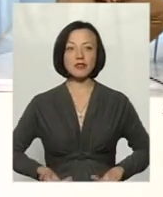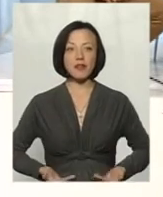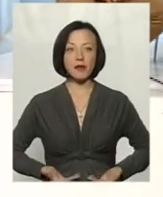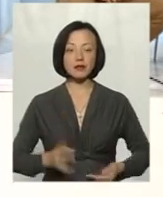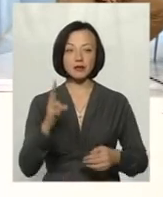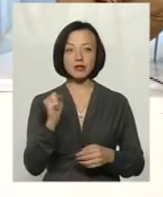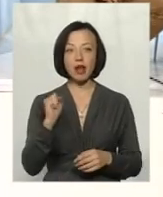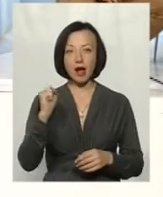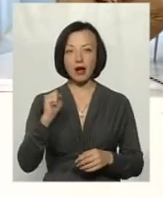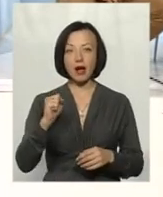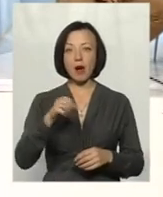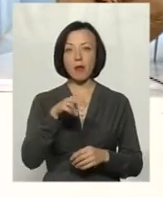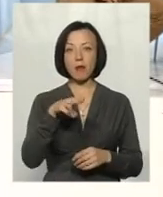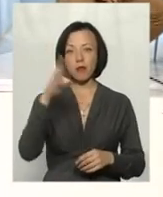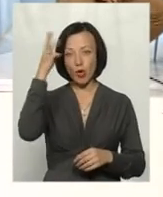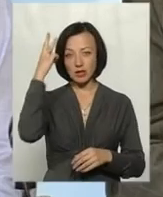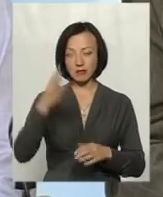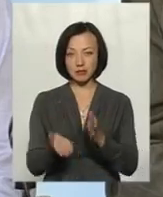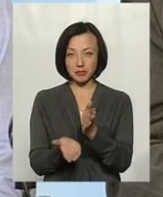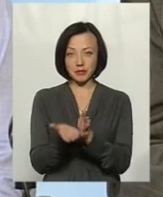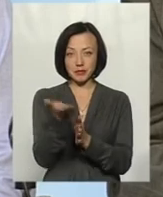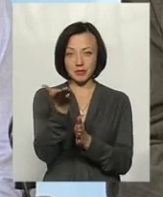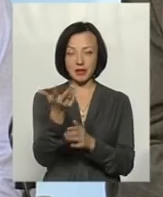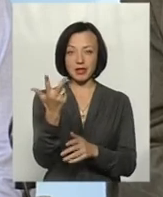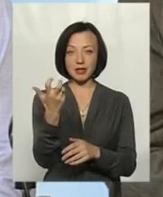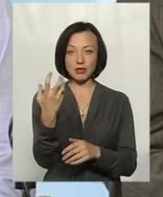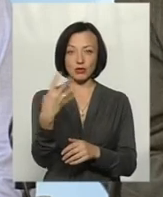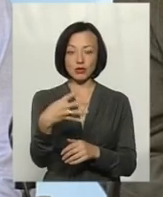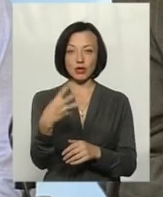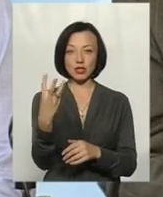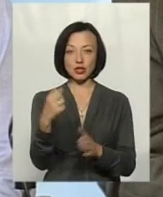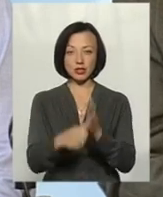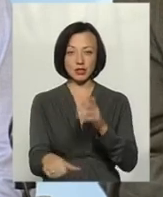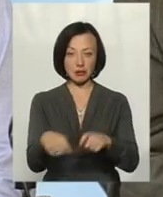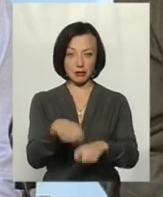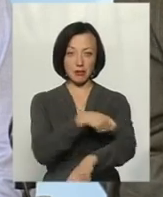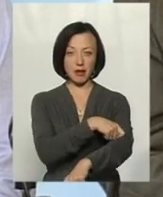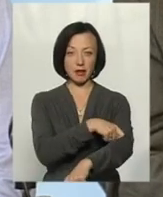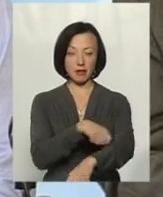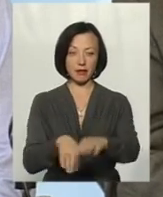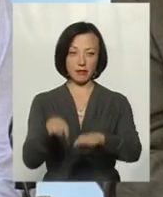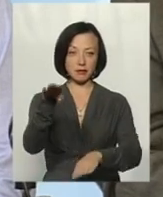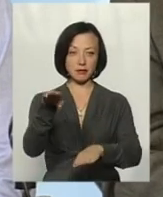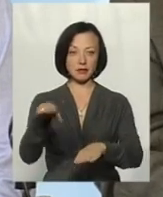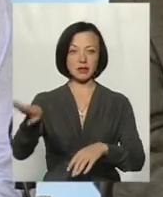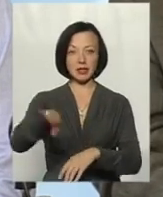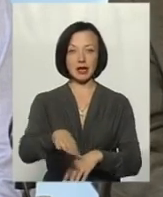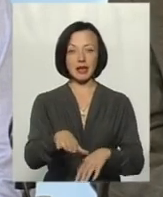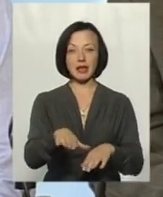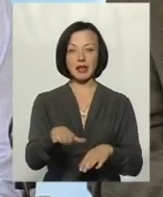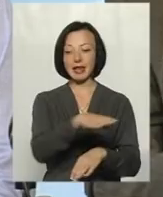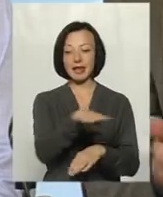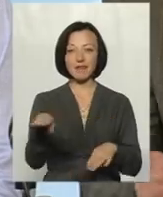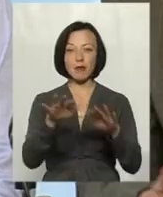подільському плато, яке піднято над рівнем моря на 340-360 метрів. Є над чим задуматись.